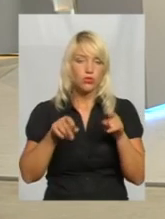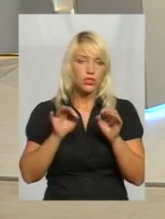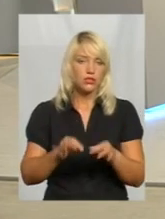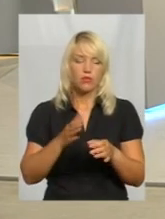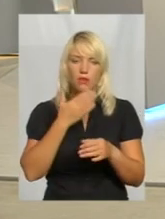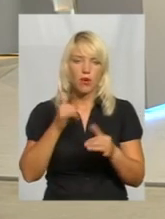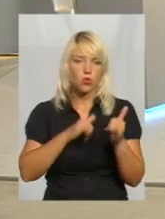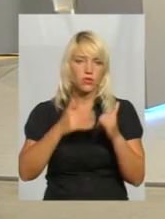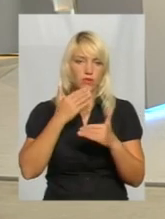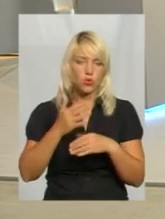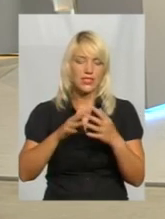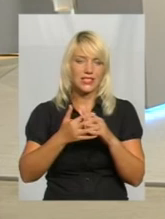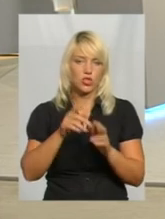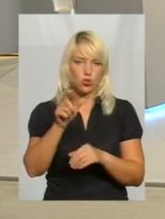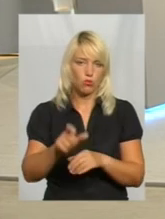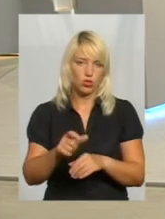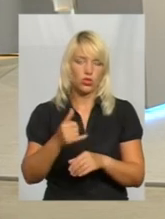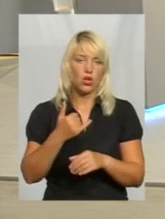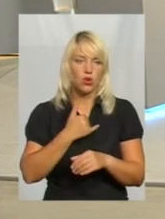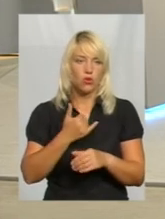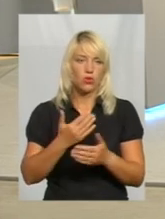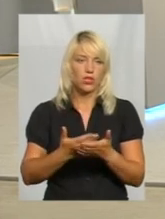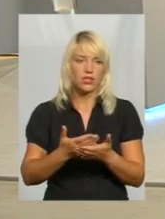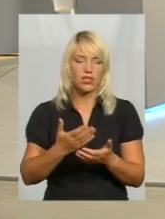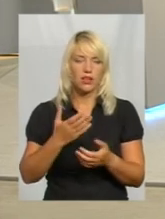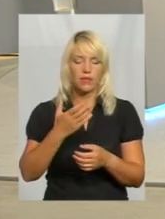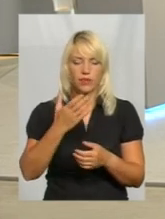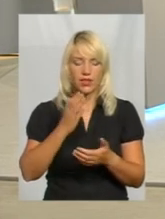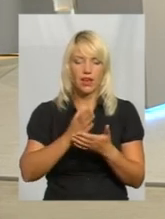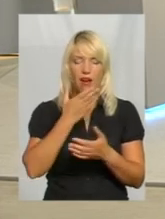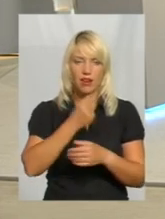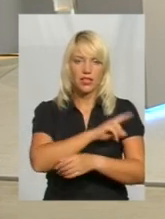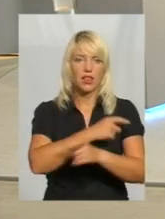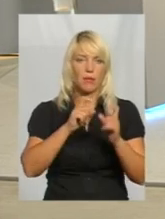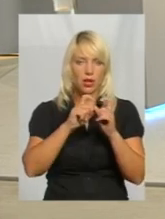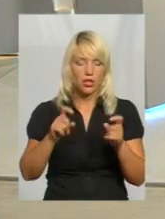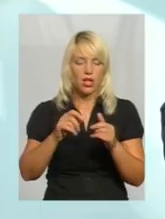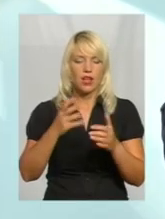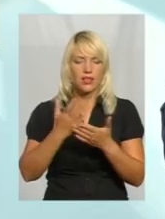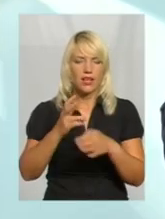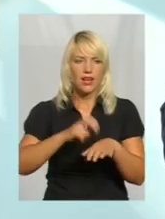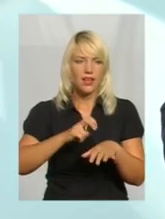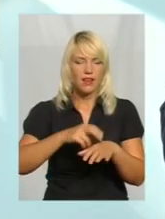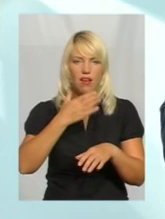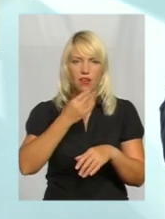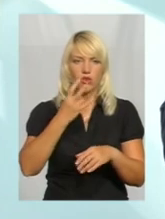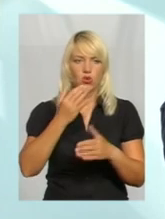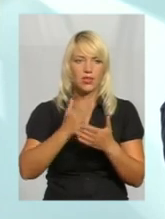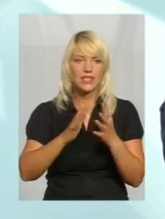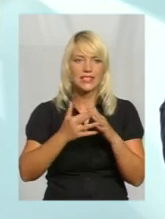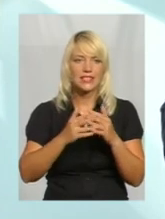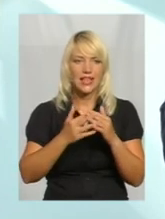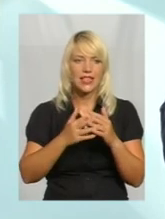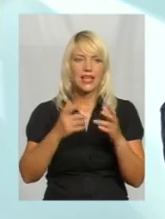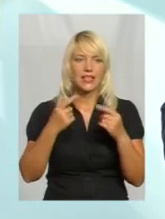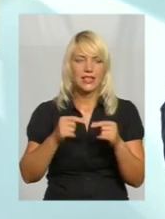сільському жителю. У нас, хоча на території області дуже гарні амбулаторії є, дуже гарні лікарі, кваліфіковані. Але є села, які